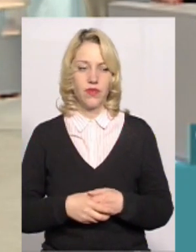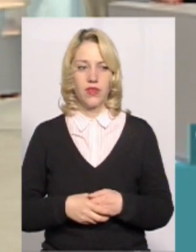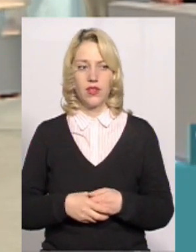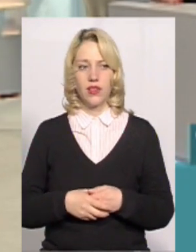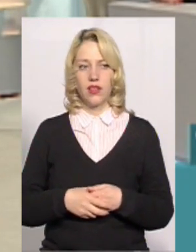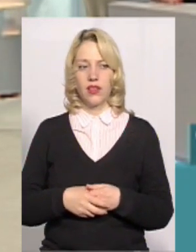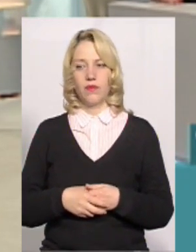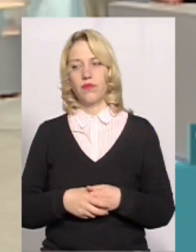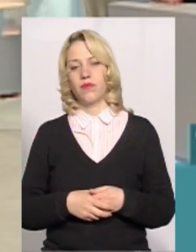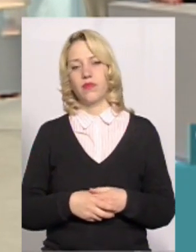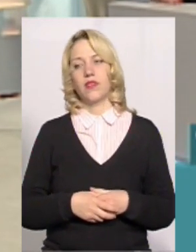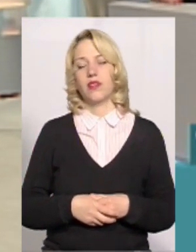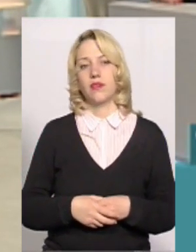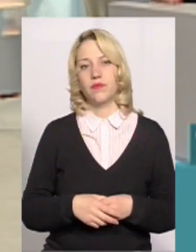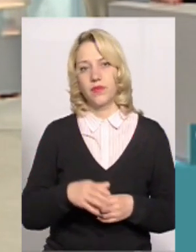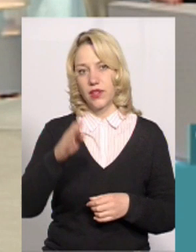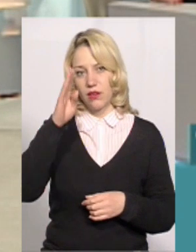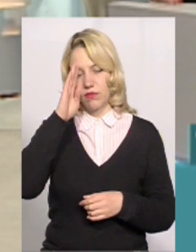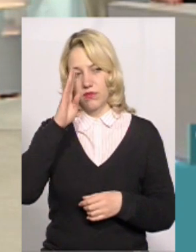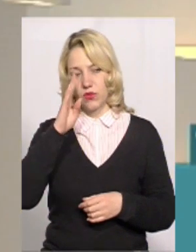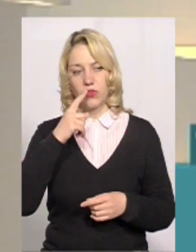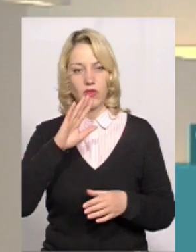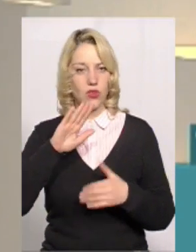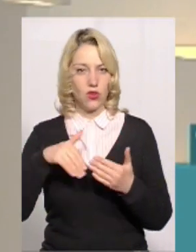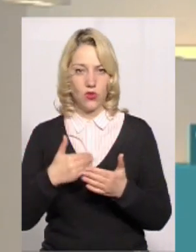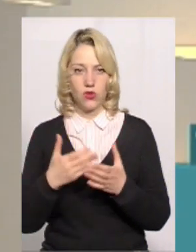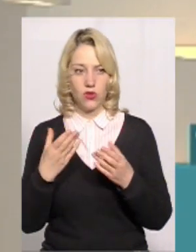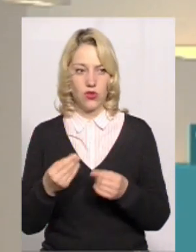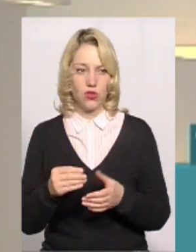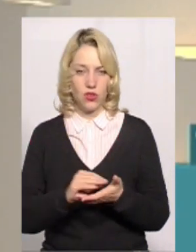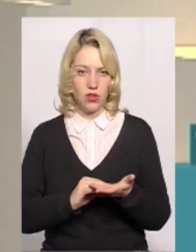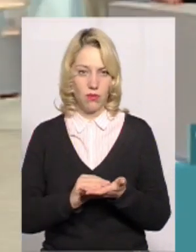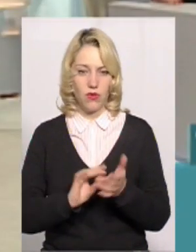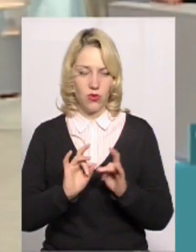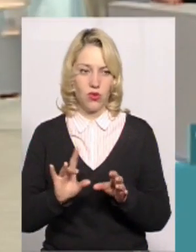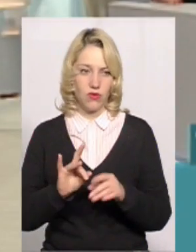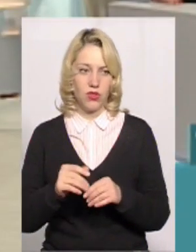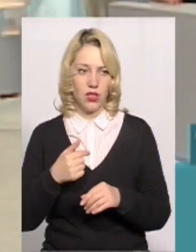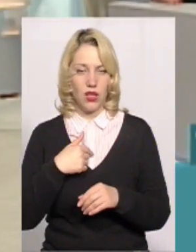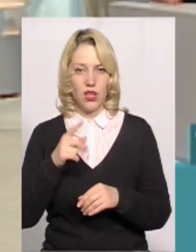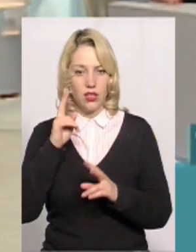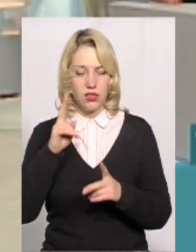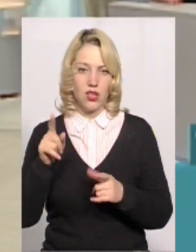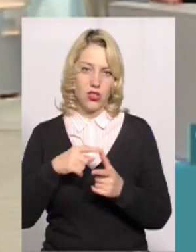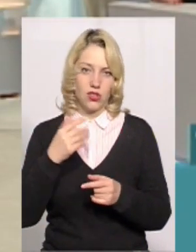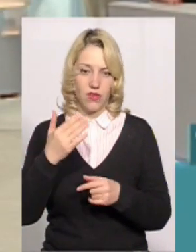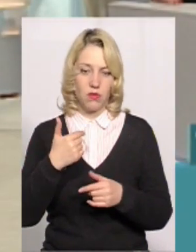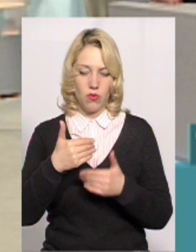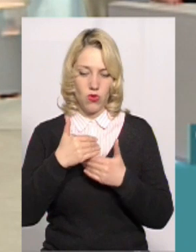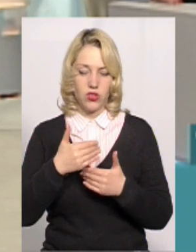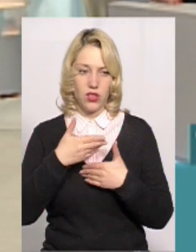вже про це розповідали. Так, до сьогоднішнього дня. От. Я не знаю, чи ви поможете нам, чи ні.